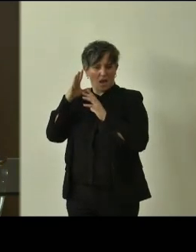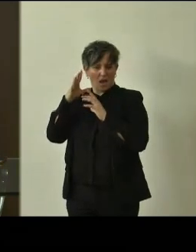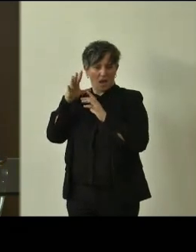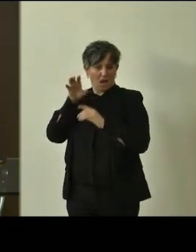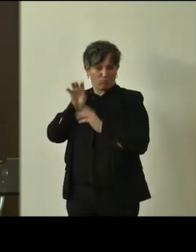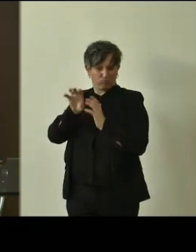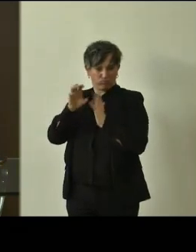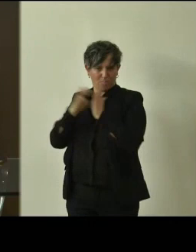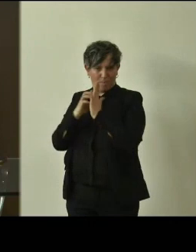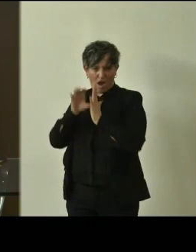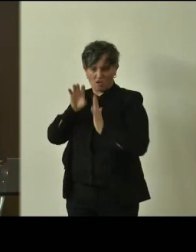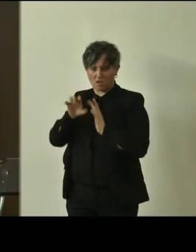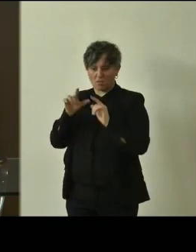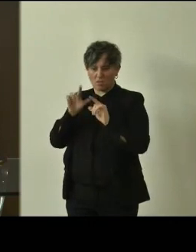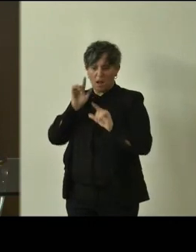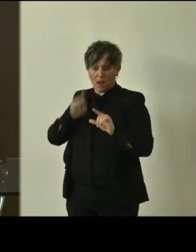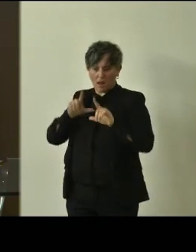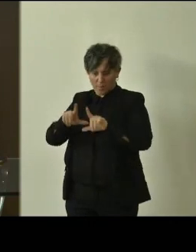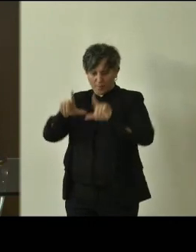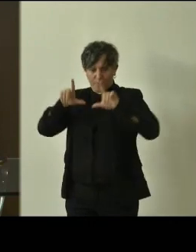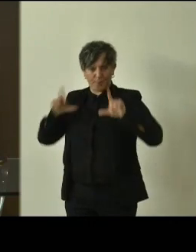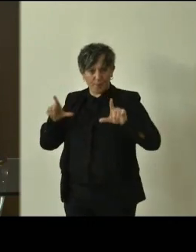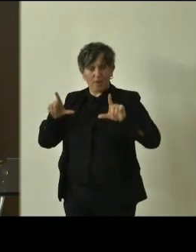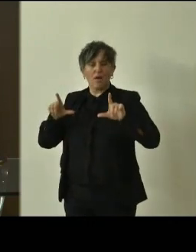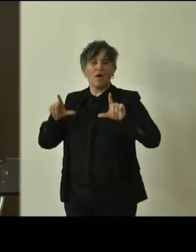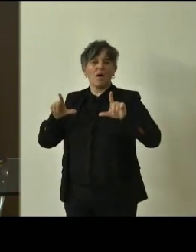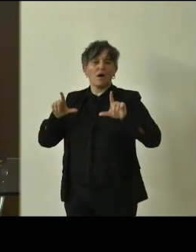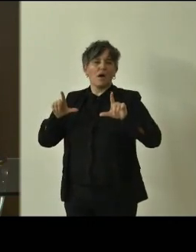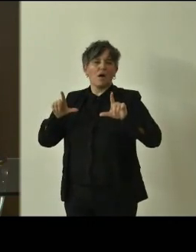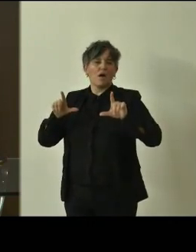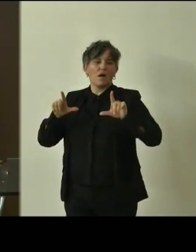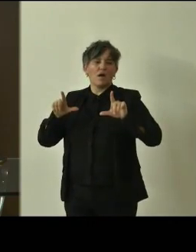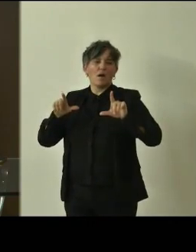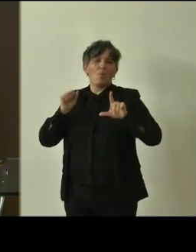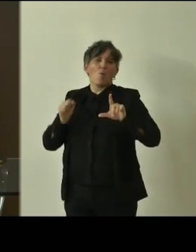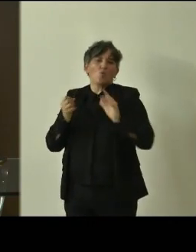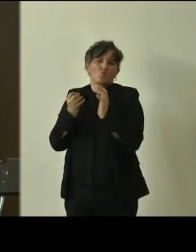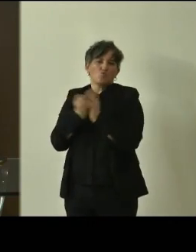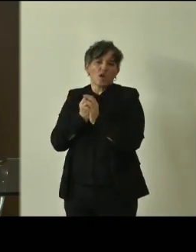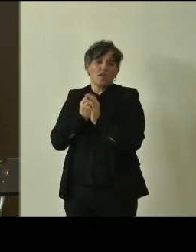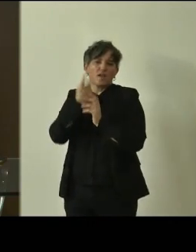sopra si apre a tutto schermo e a volte ce ne sono due o tre.